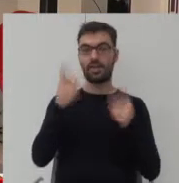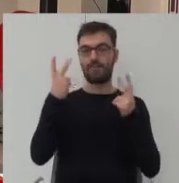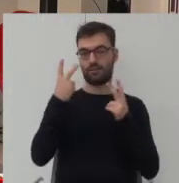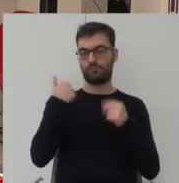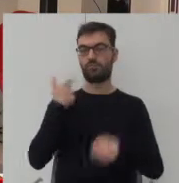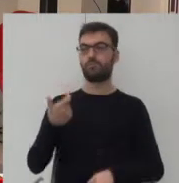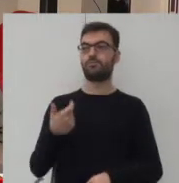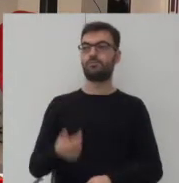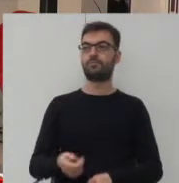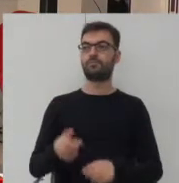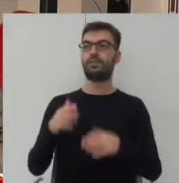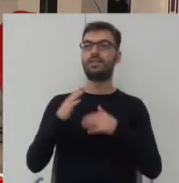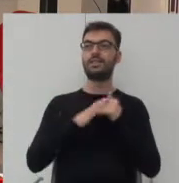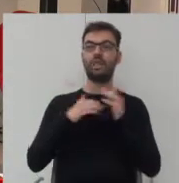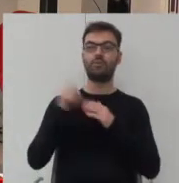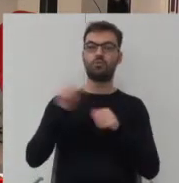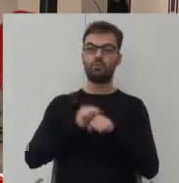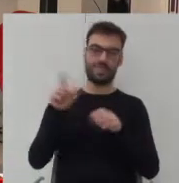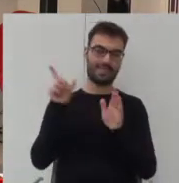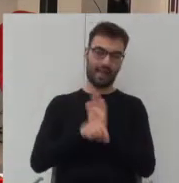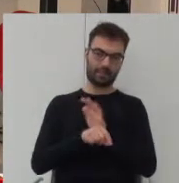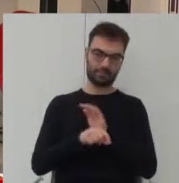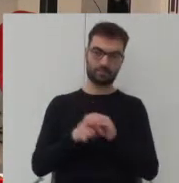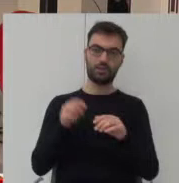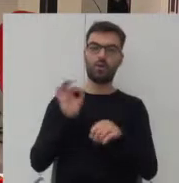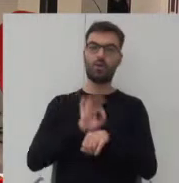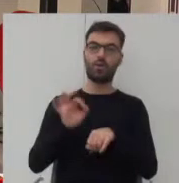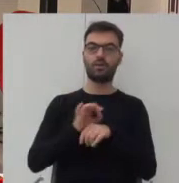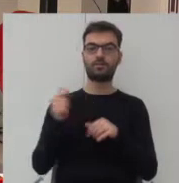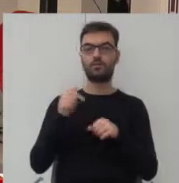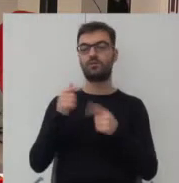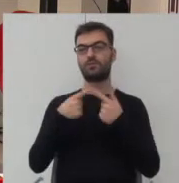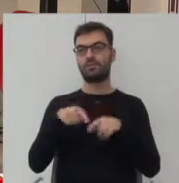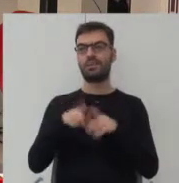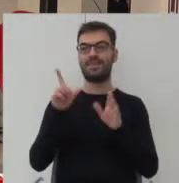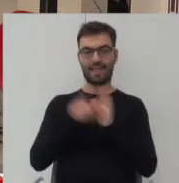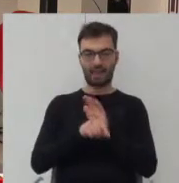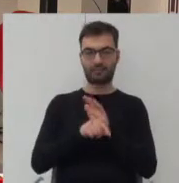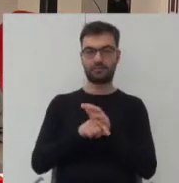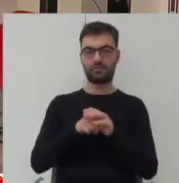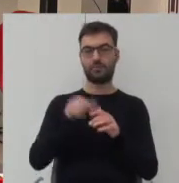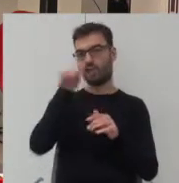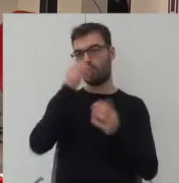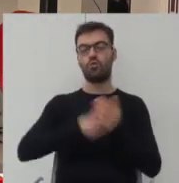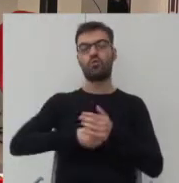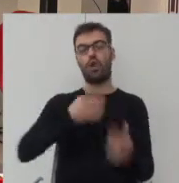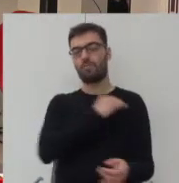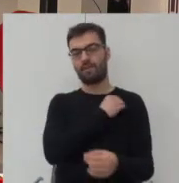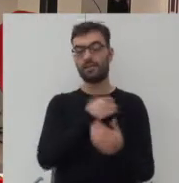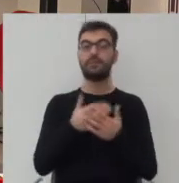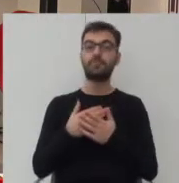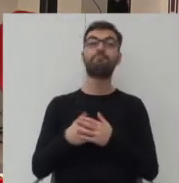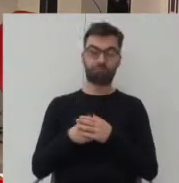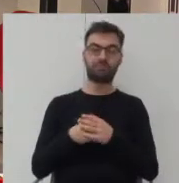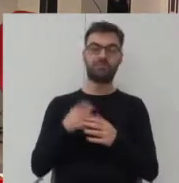ta zabudowa ma być tania, że ten projekt ma być jakby zrealizowany tanio i tu nie mogą być drogi materiały. Dlatego w tym przypadku